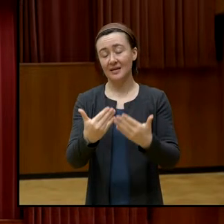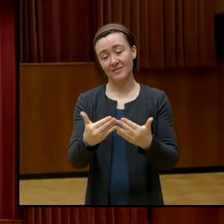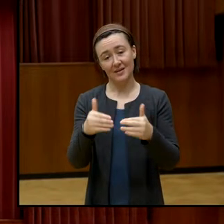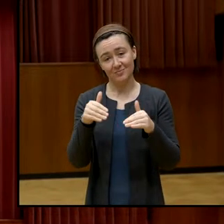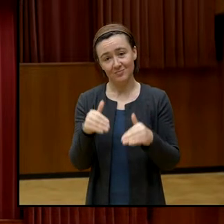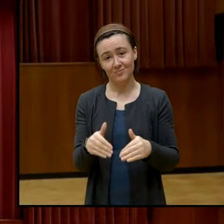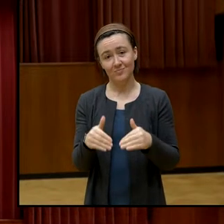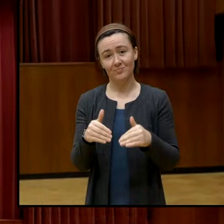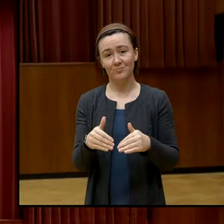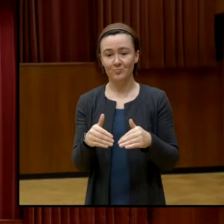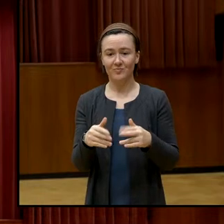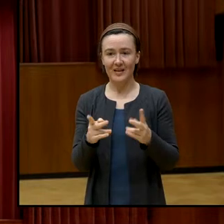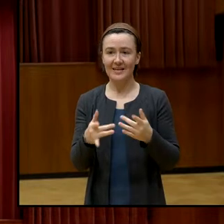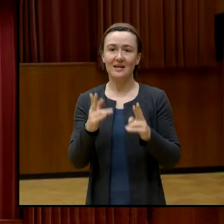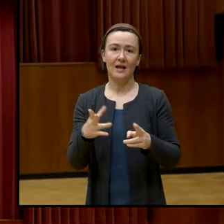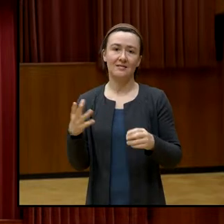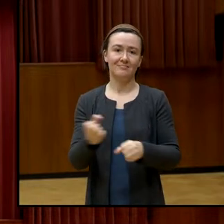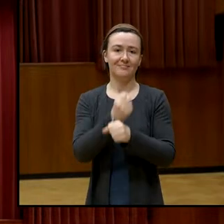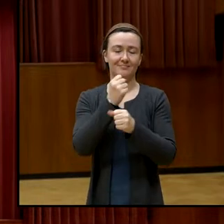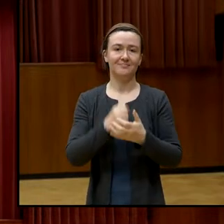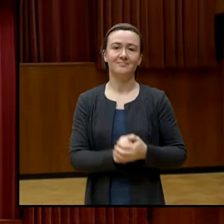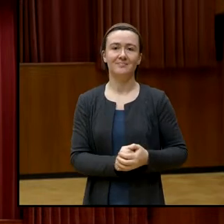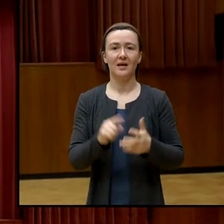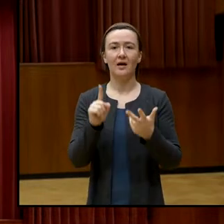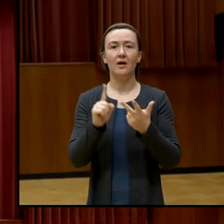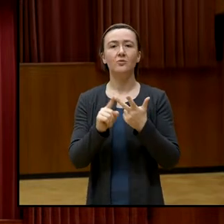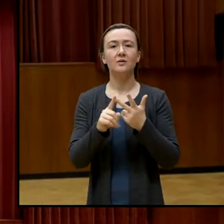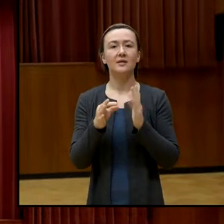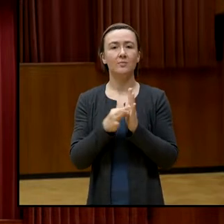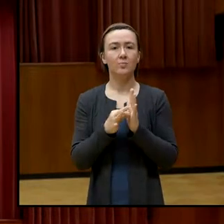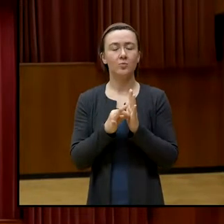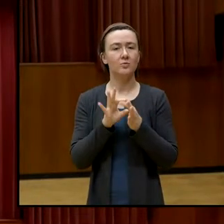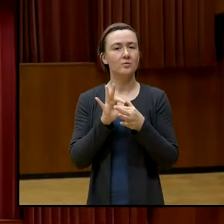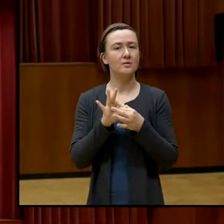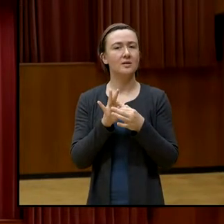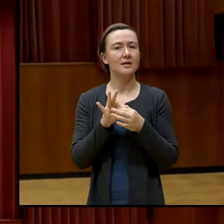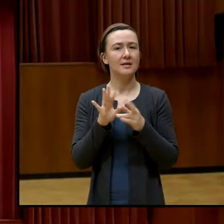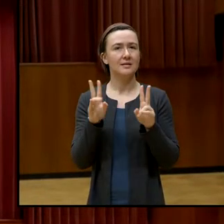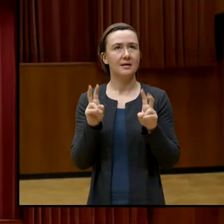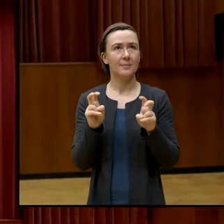zu gewinnen. Dritter Punkt, ganz kurz zum Thema